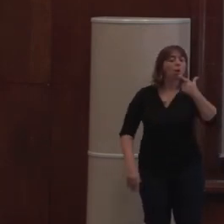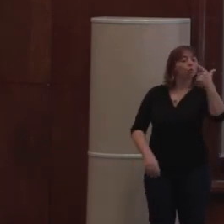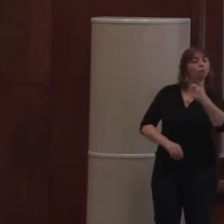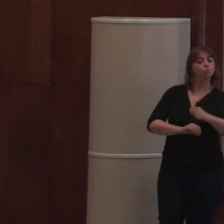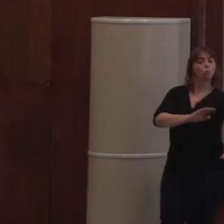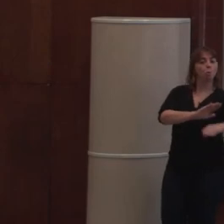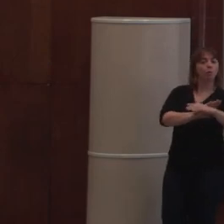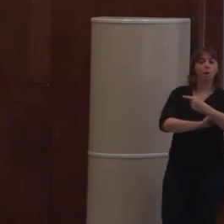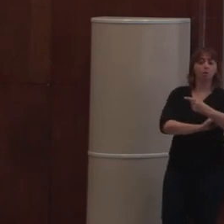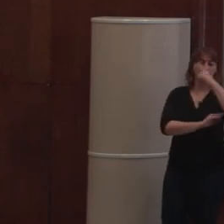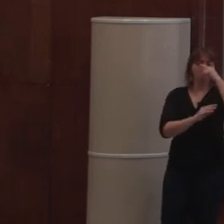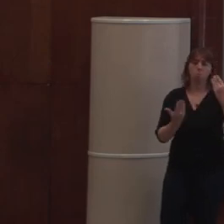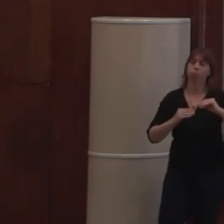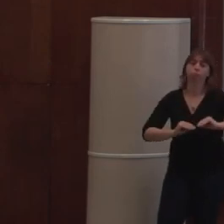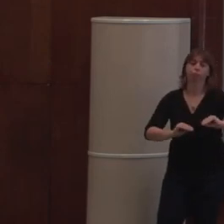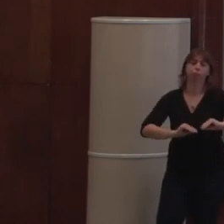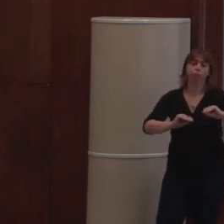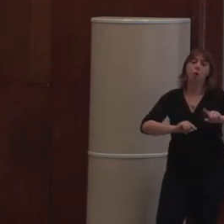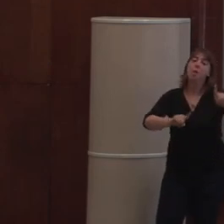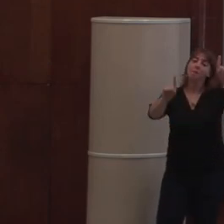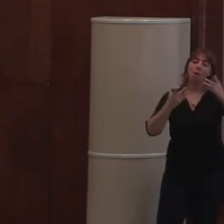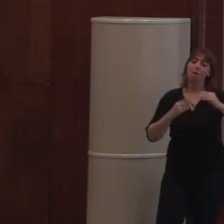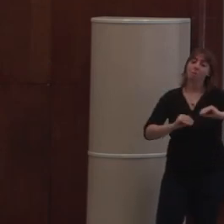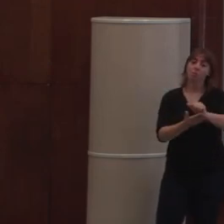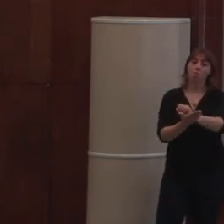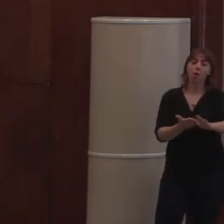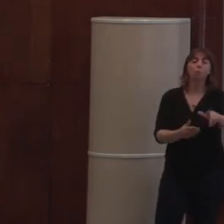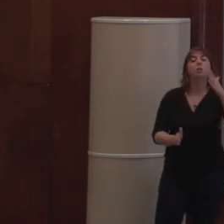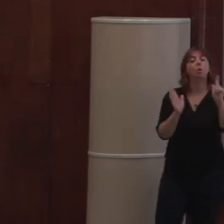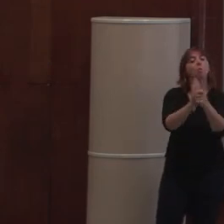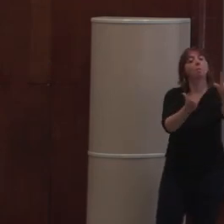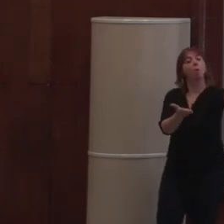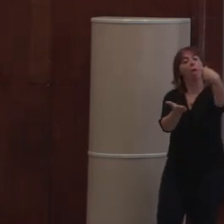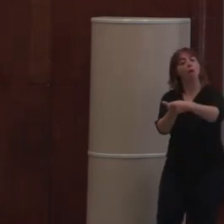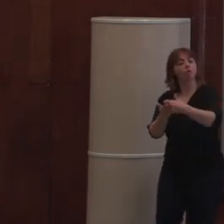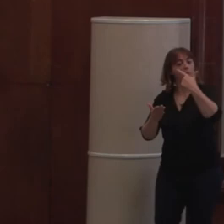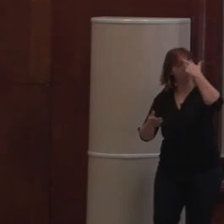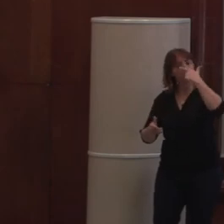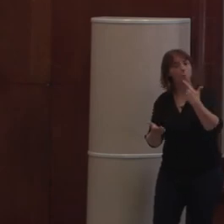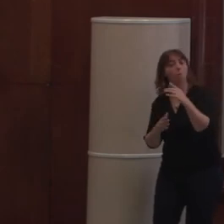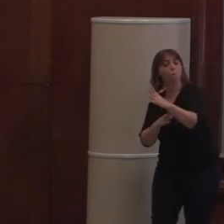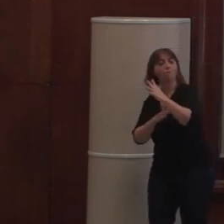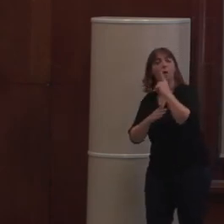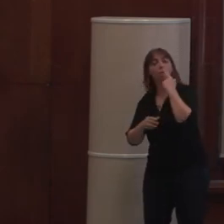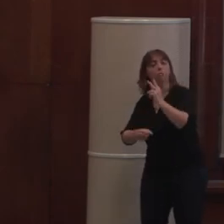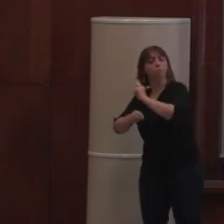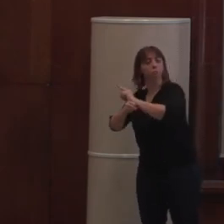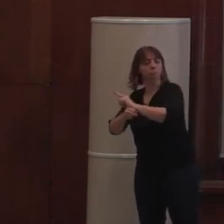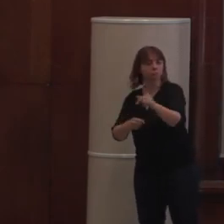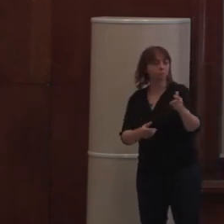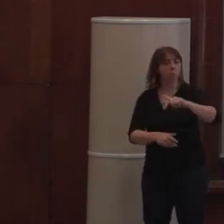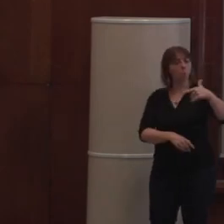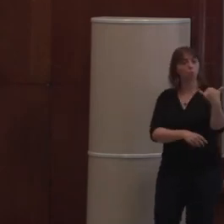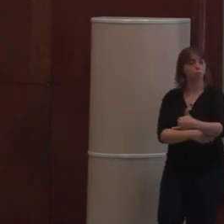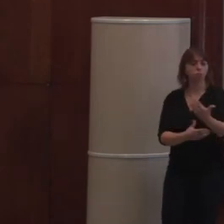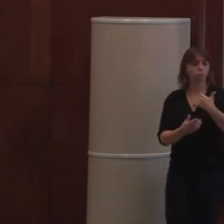sont réservés aux trainings, à des formations qui sont gratuites. C-à que vous prenez votre ticket pour la conférence, vous avez deux jours de formation gratuite. Sur des sujets qui ne sont pas